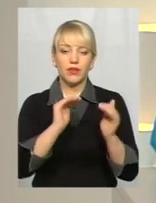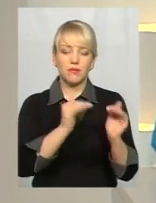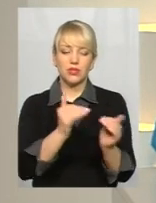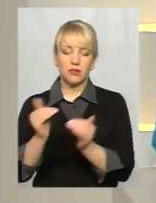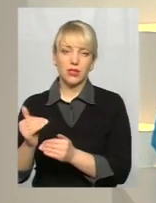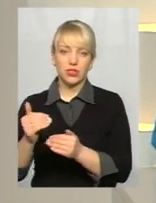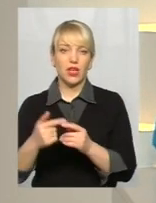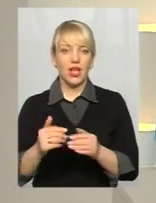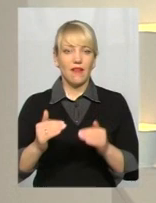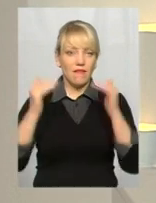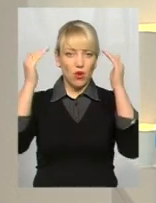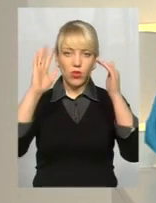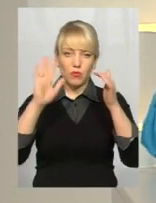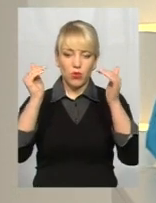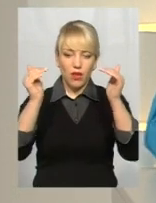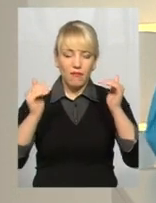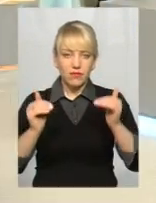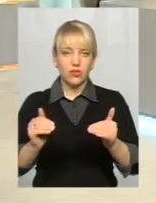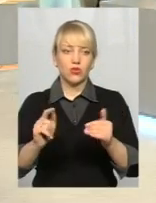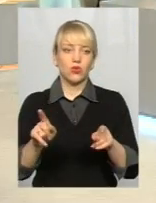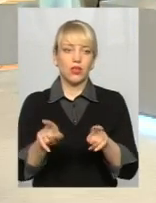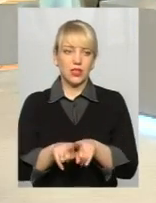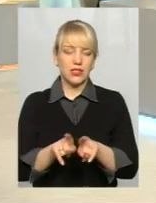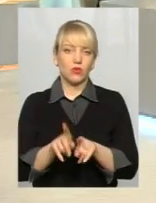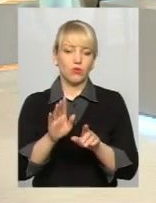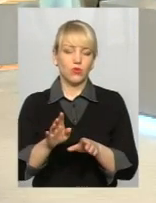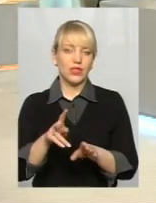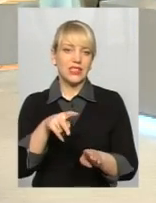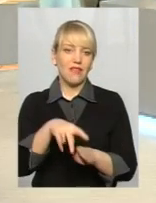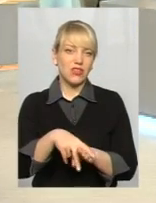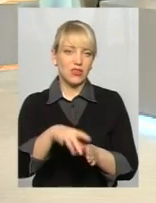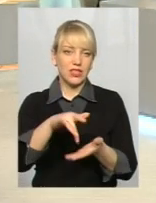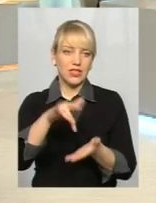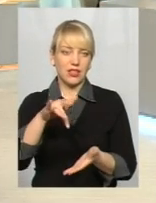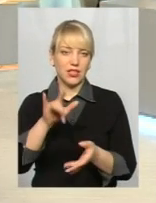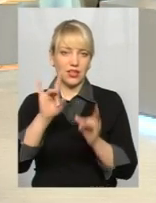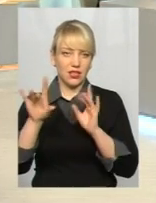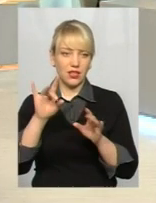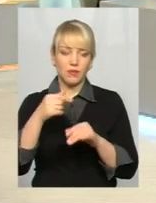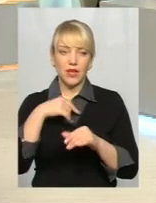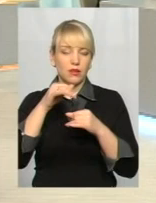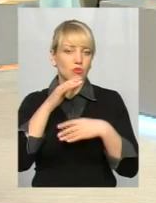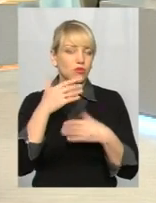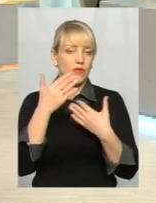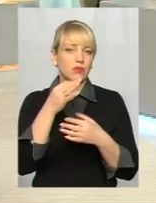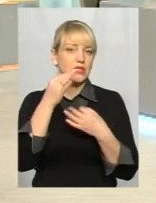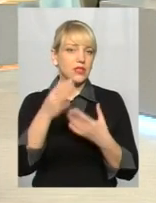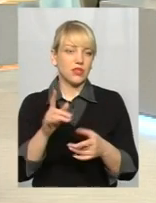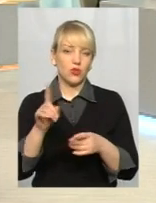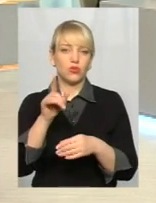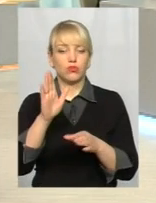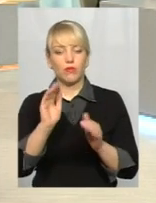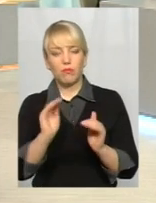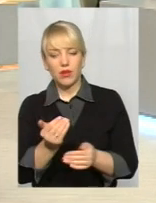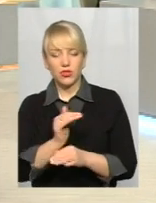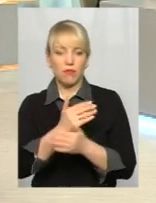будуть внизу, і таким чином вони в основному будуть завантажувати центр? Я не можу сказати, що їх там буде більше,